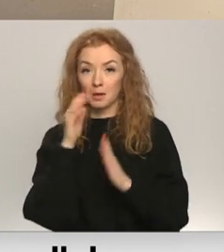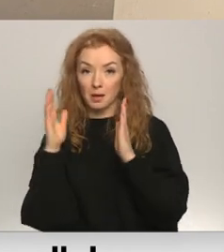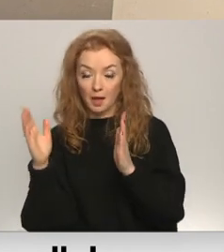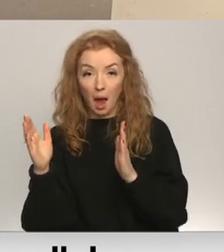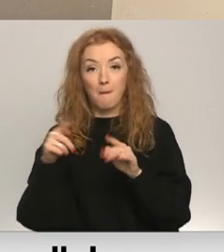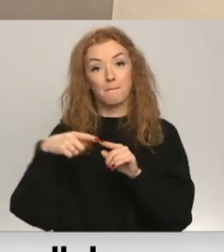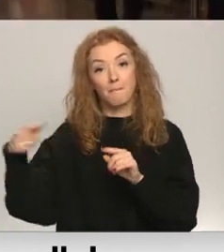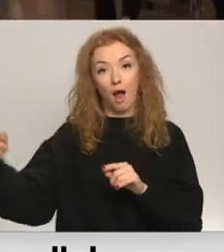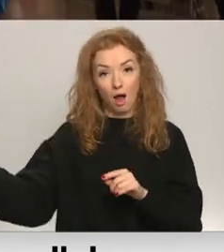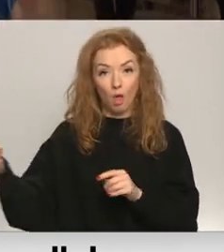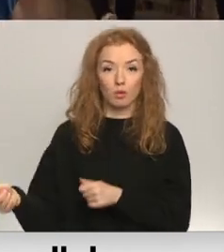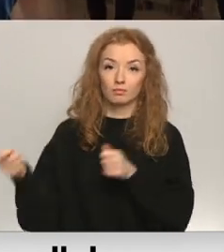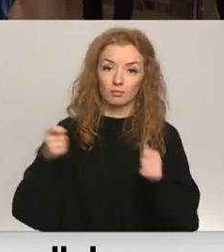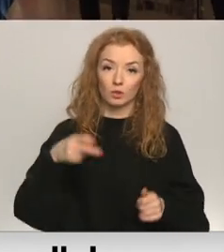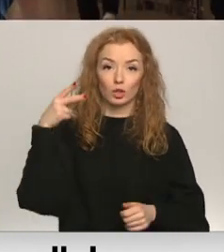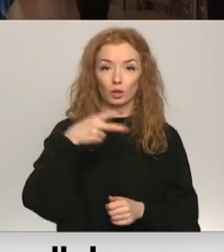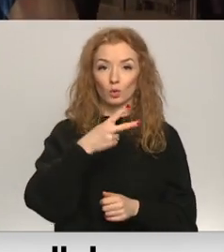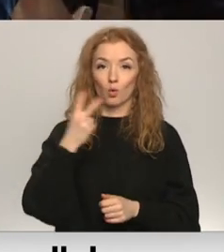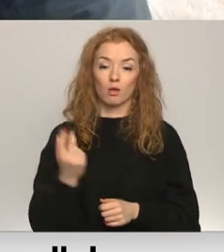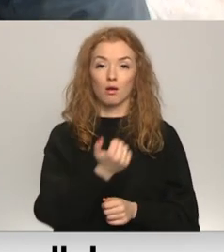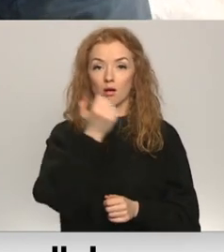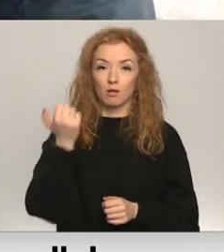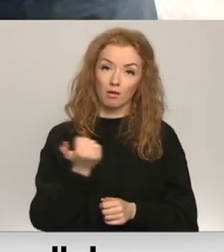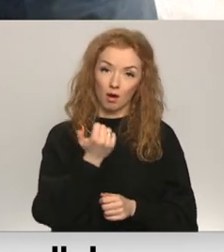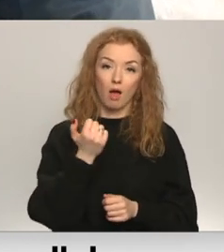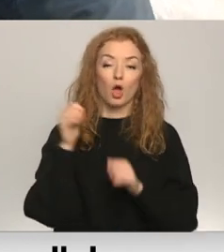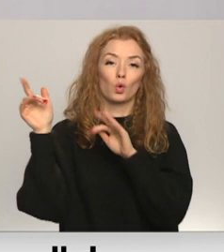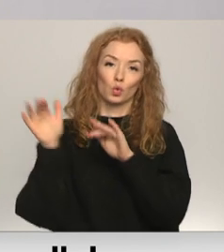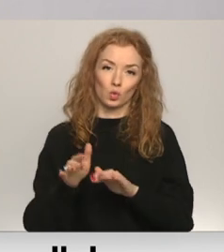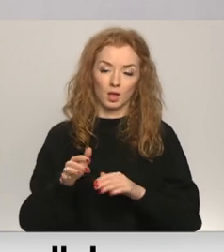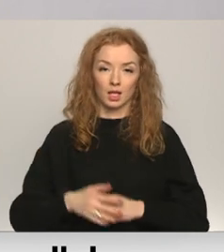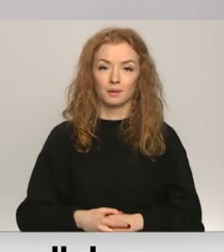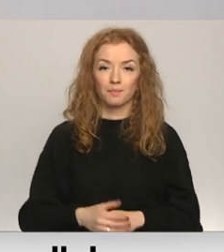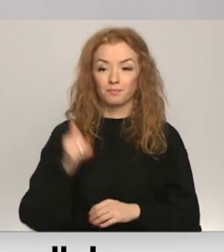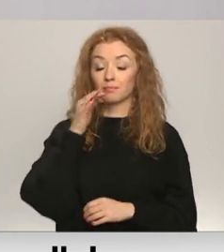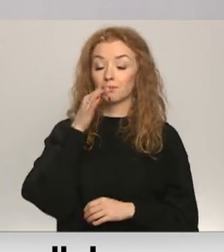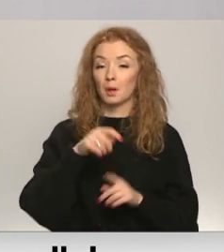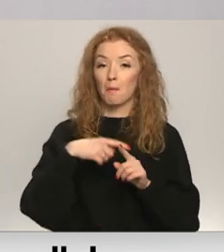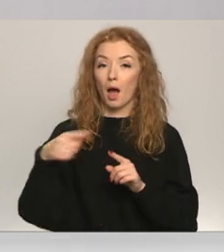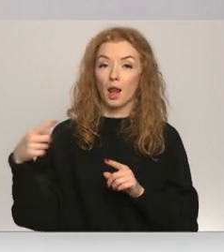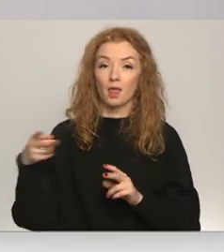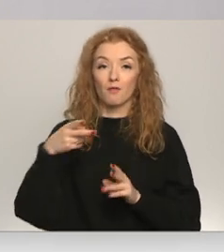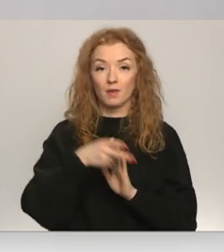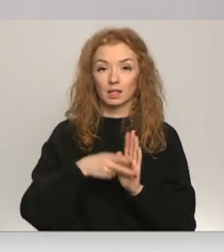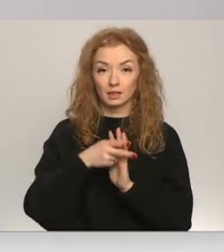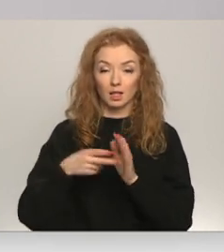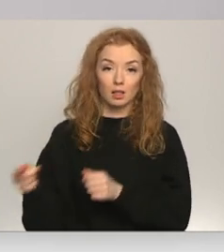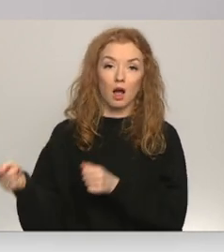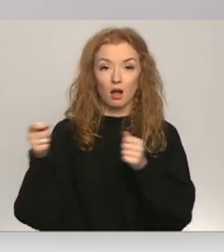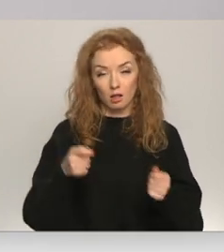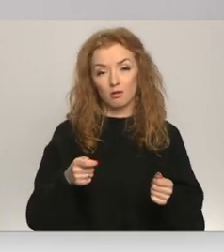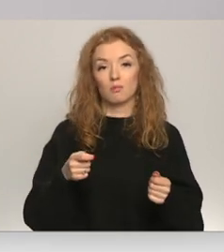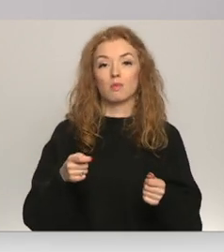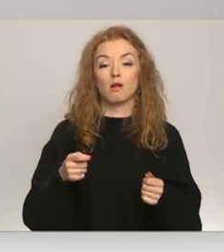pārējie 2022. gadā plānotie vilcieni rudenī. Pārējie vilcieni, digiem jāierodās, ir gada otrajā